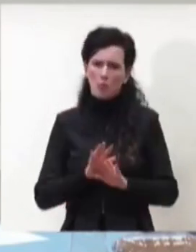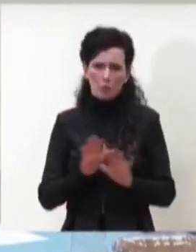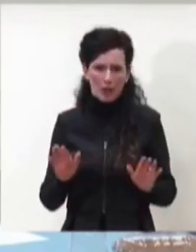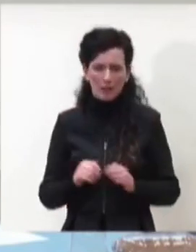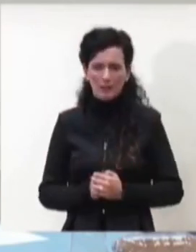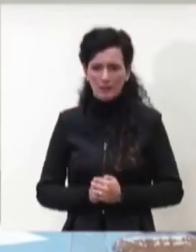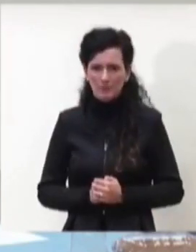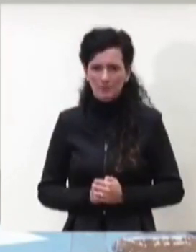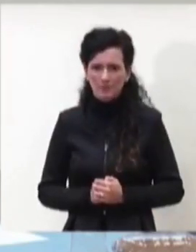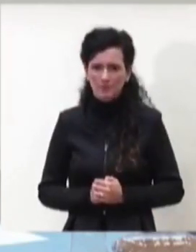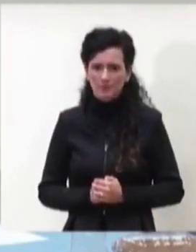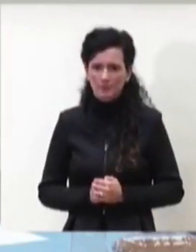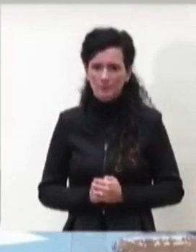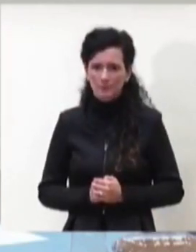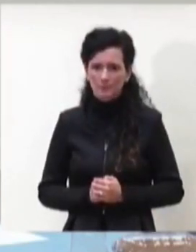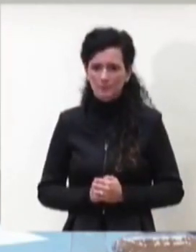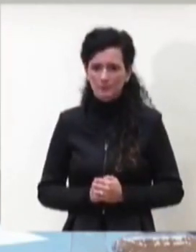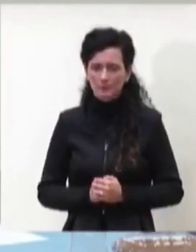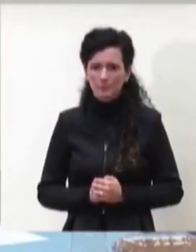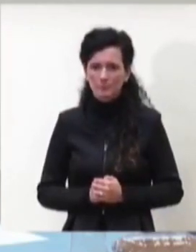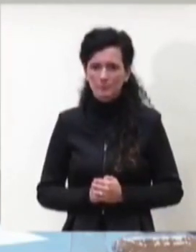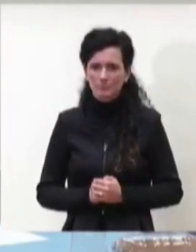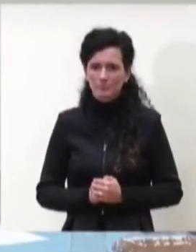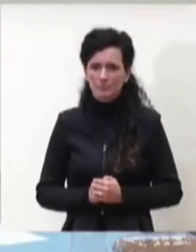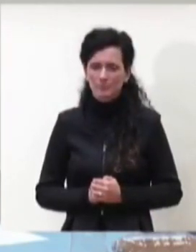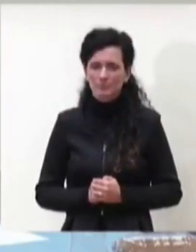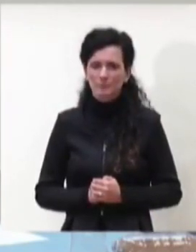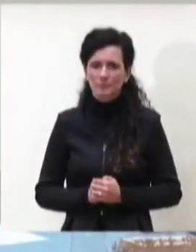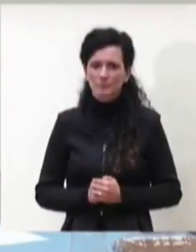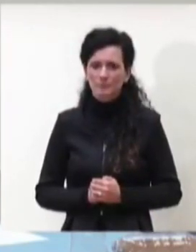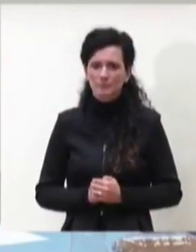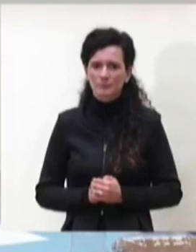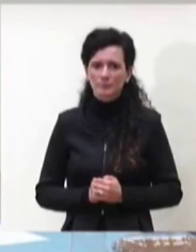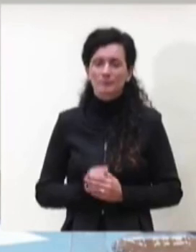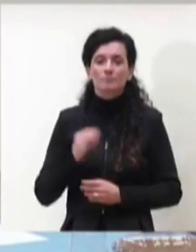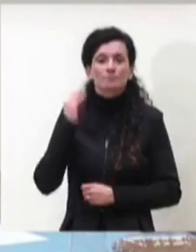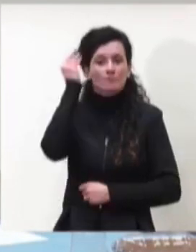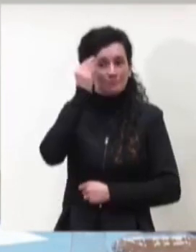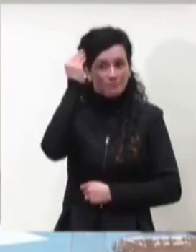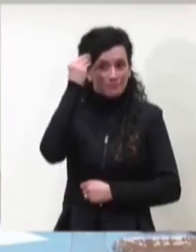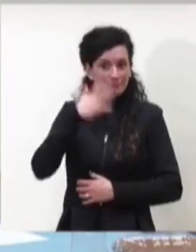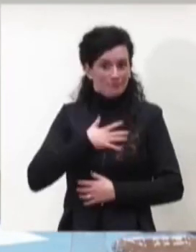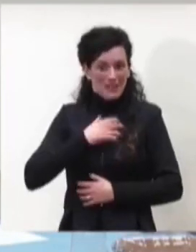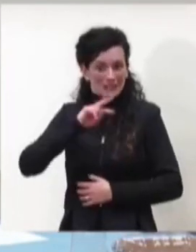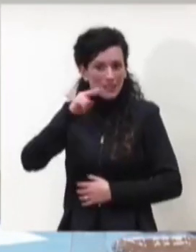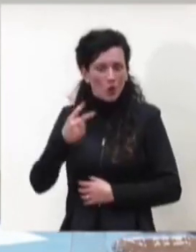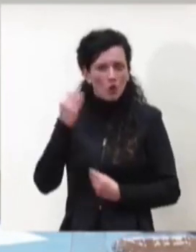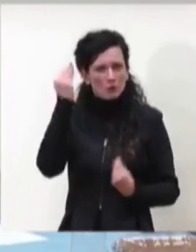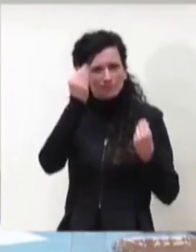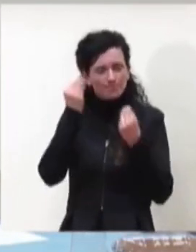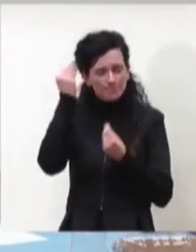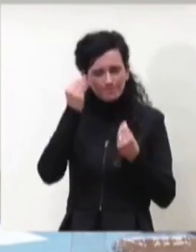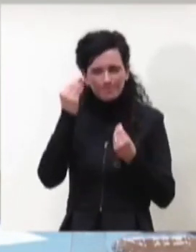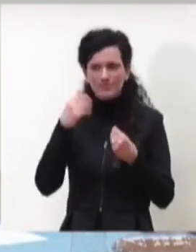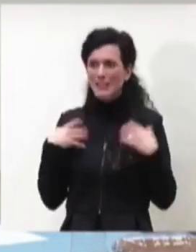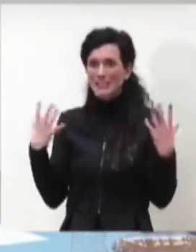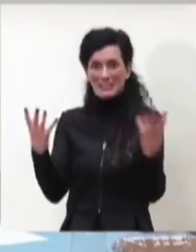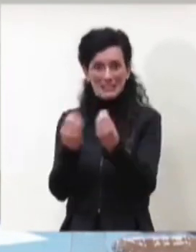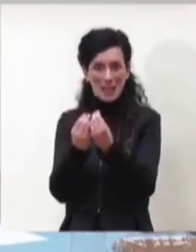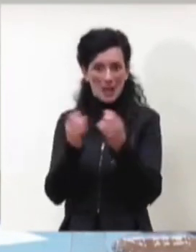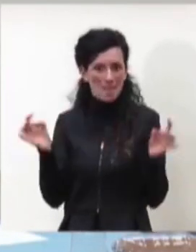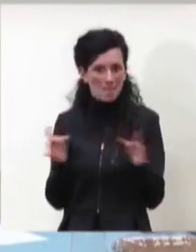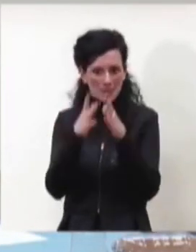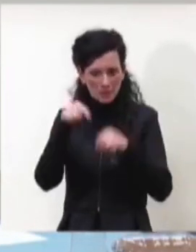La seconda riflessione che vorrei fare con voi è che oggi abbiamo